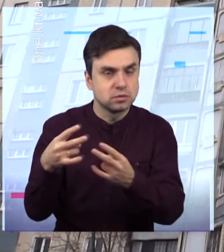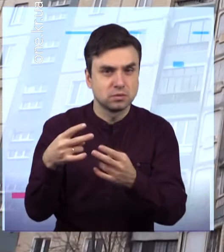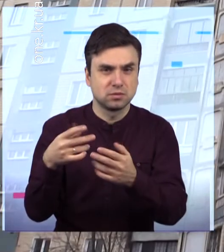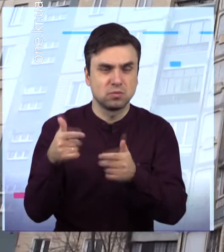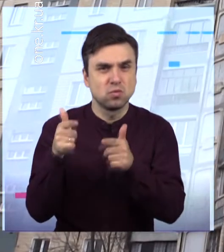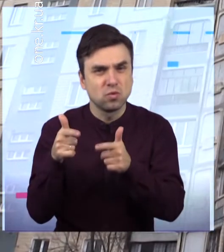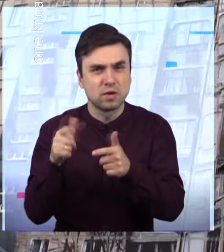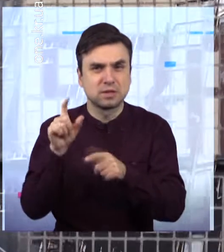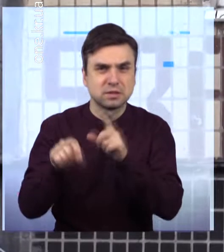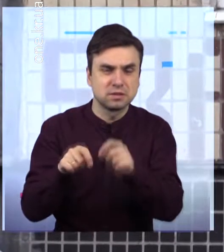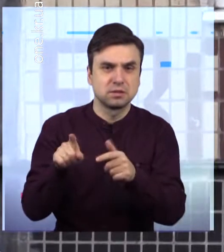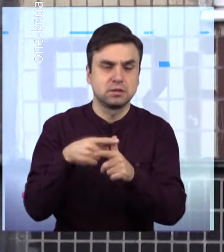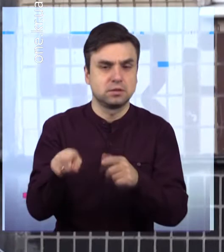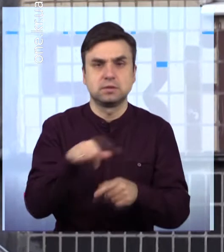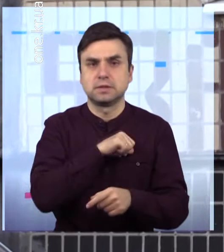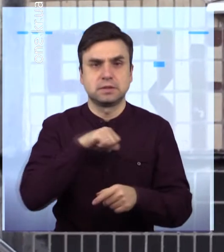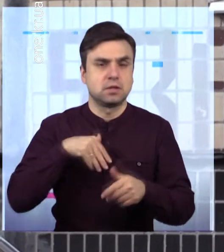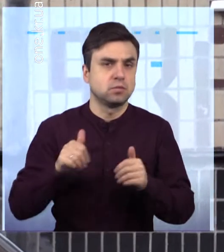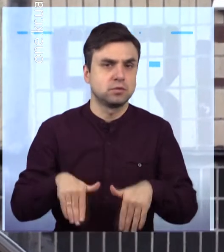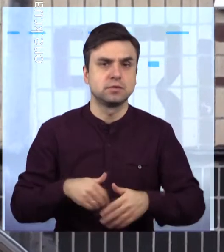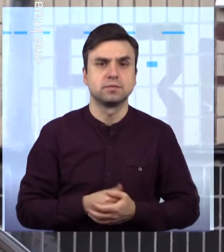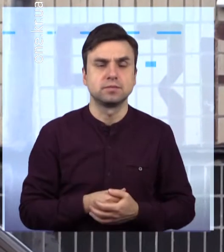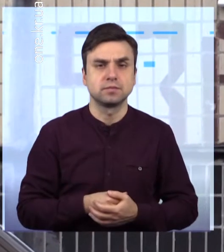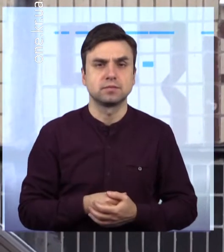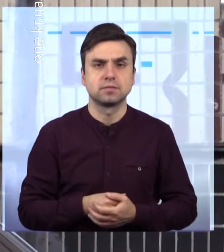Карина Гутяр, Олег Нікітін, Перший міський